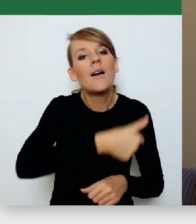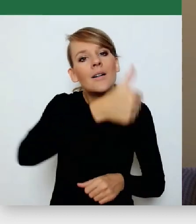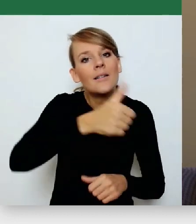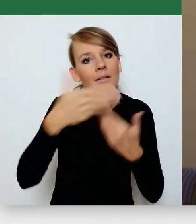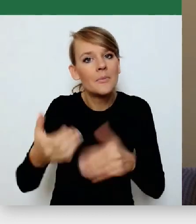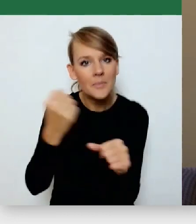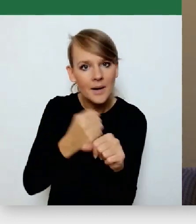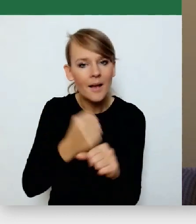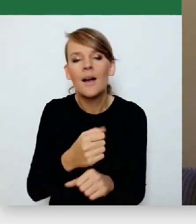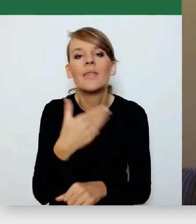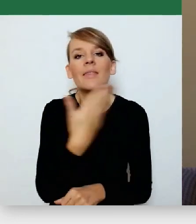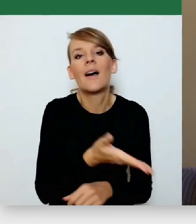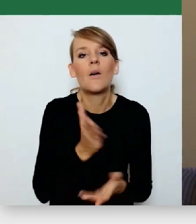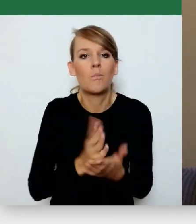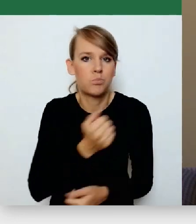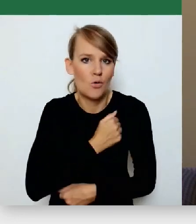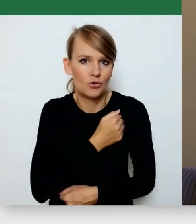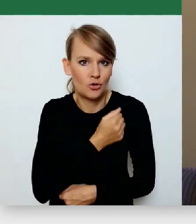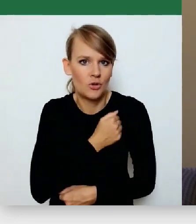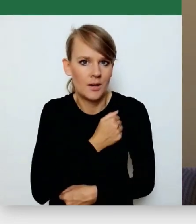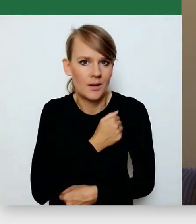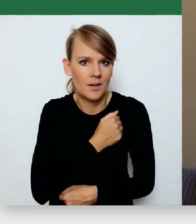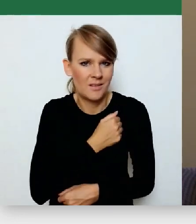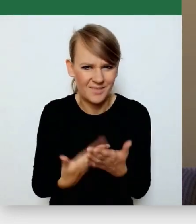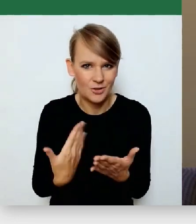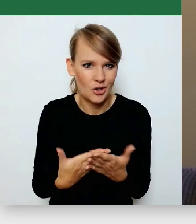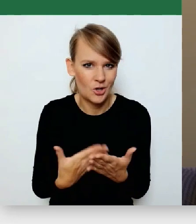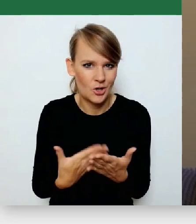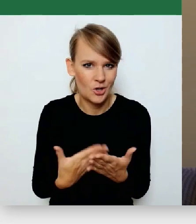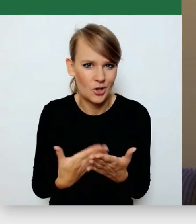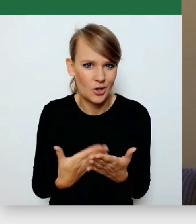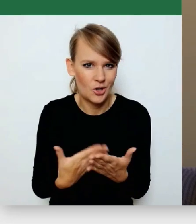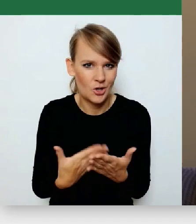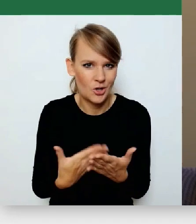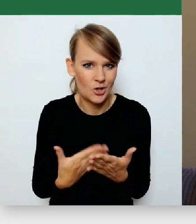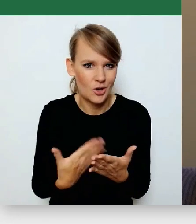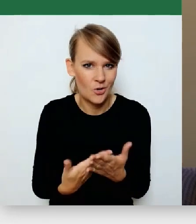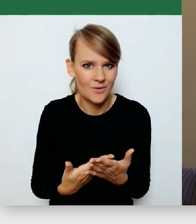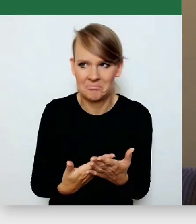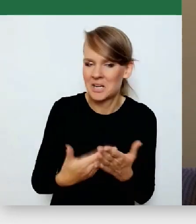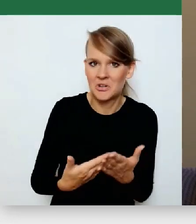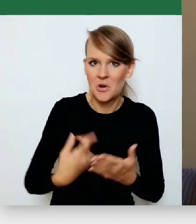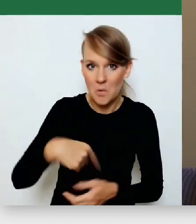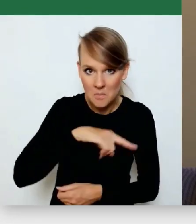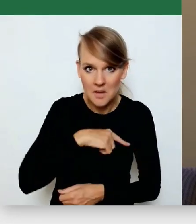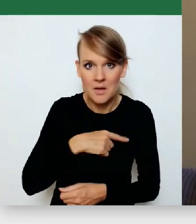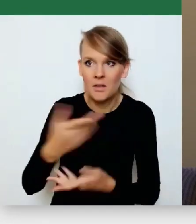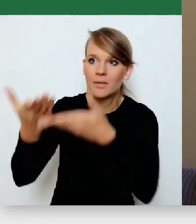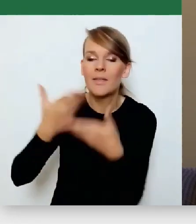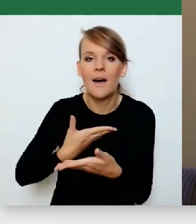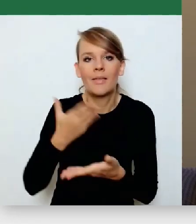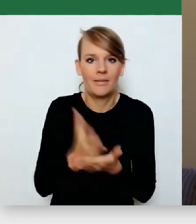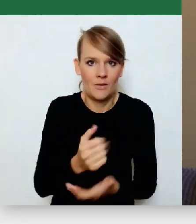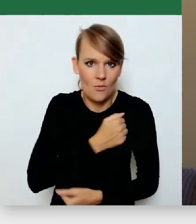No przecież to, no nie, no nie tędy droga, tak, bo dlaczego mam mieć pożyczki jeszcze przy takim prezesie